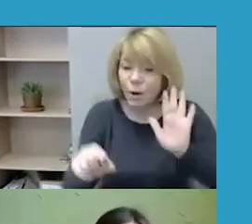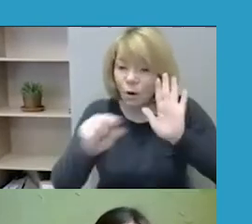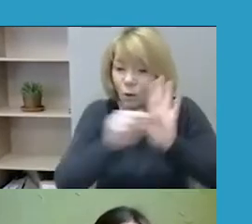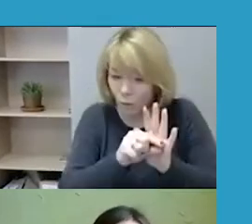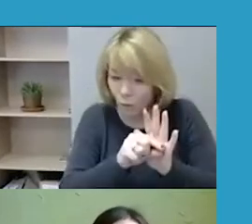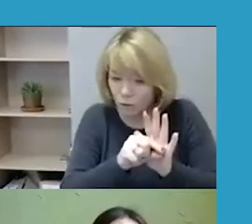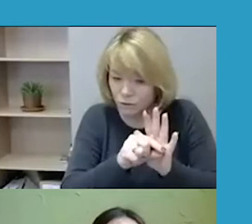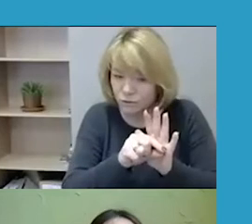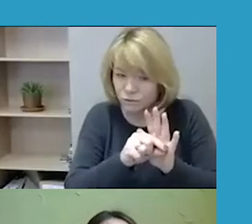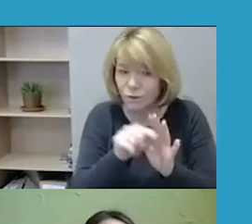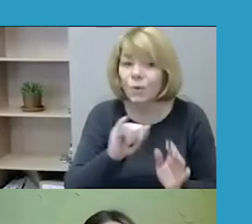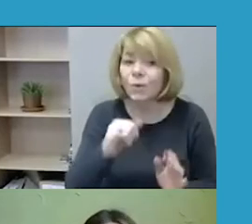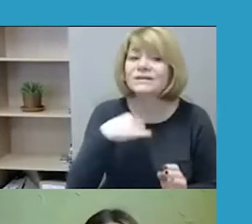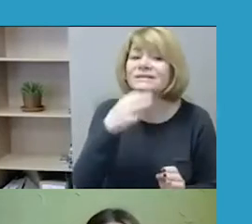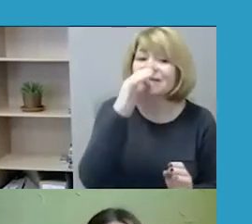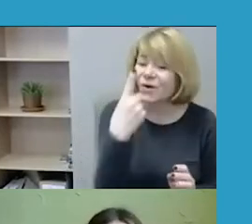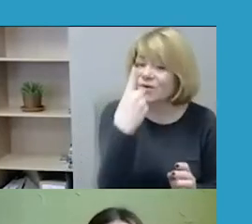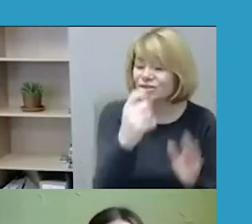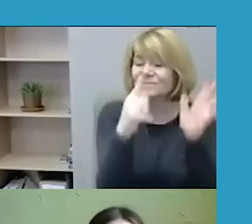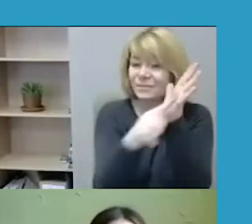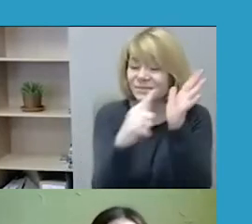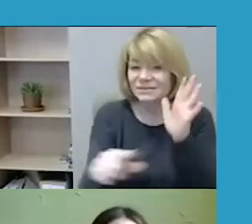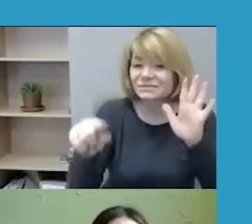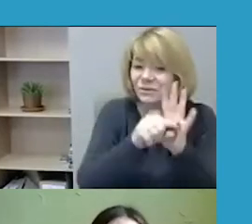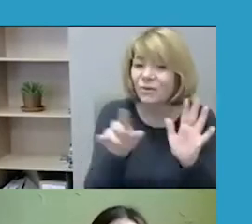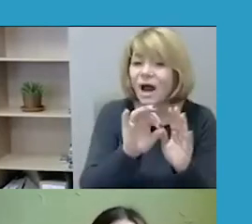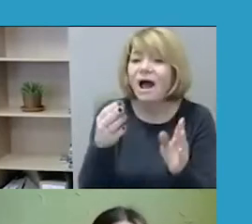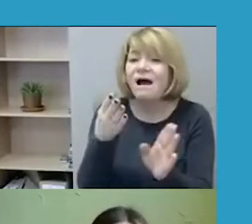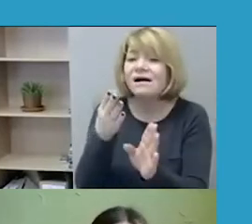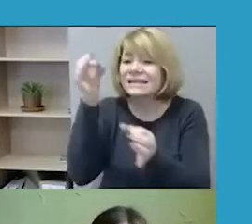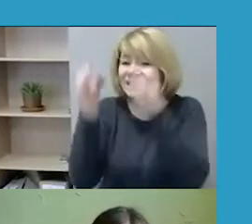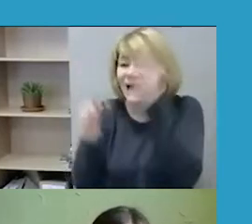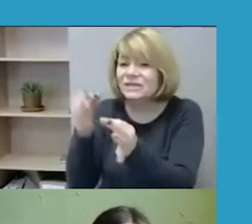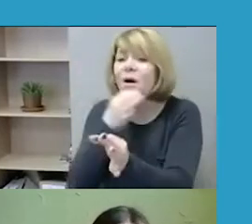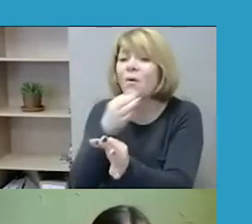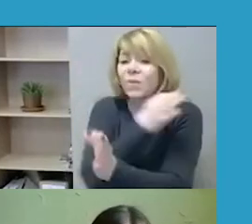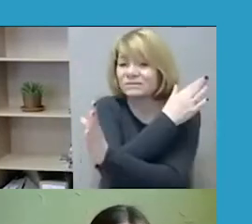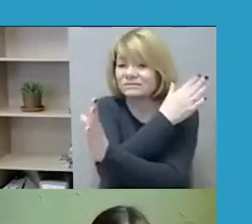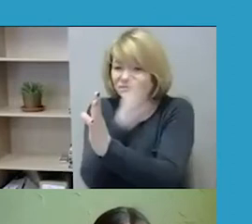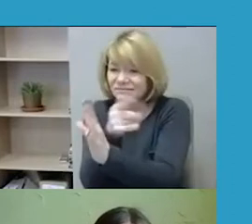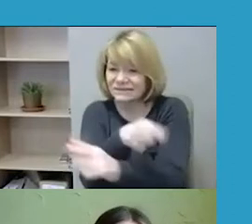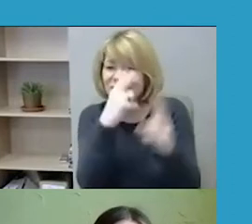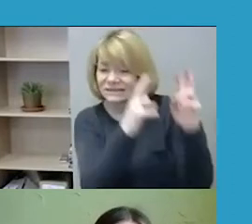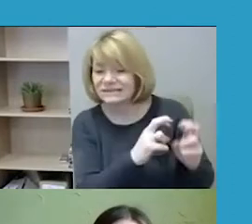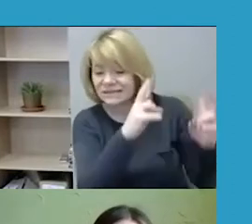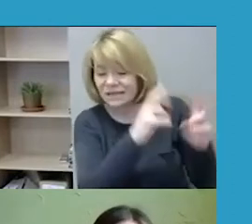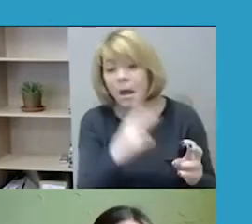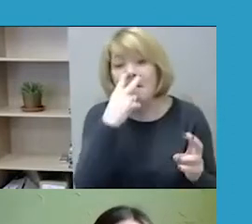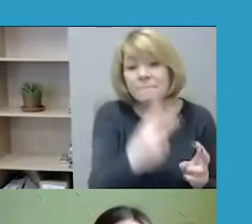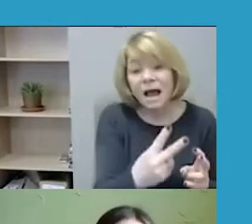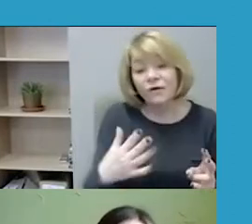straipsnų, kurių minėjau, pagal kurį daugiausiai yra atliekama iki 3 minutyrimų. Tai pagal jį matome dešinėje 2010